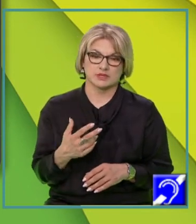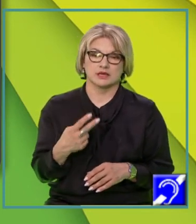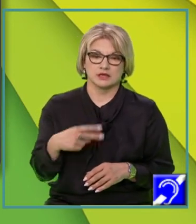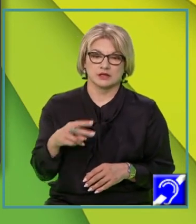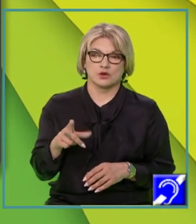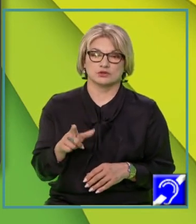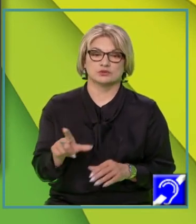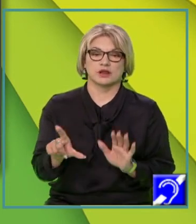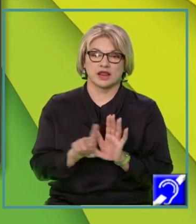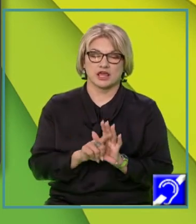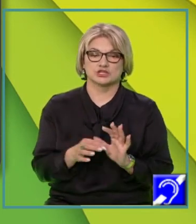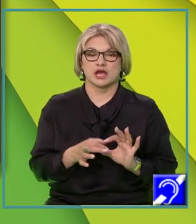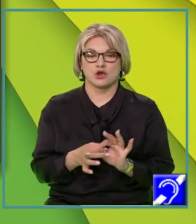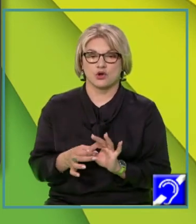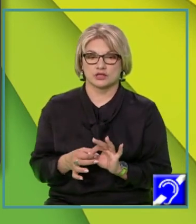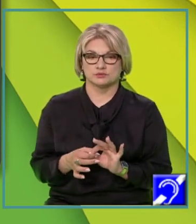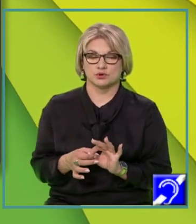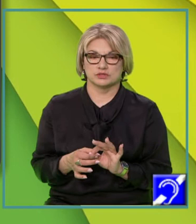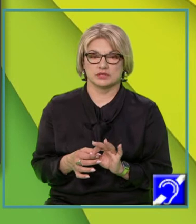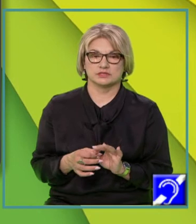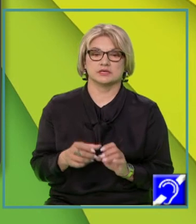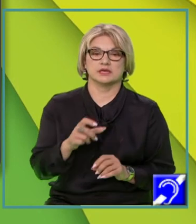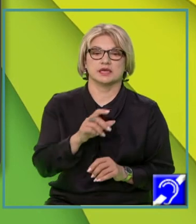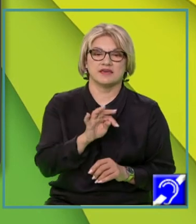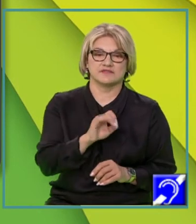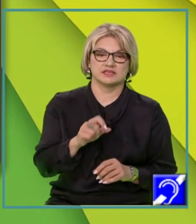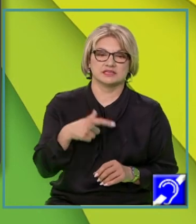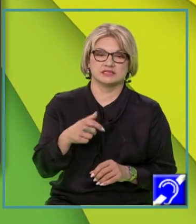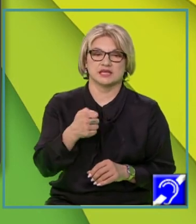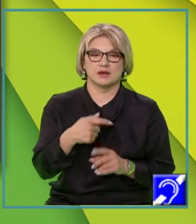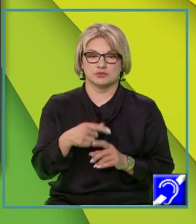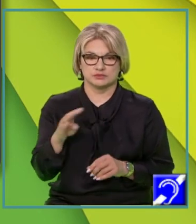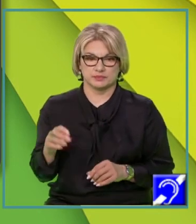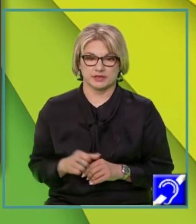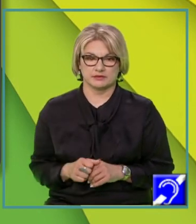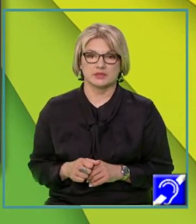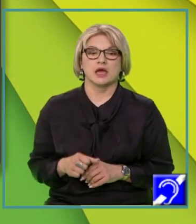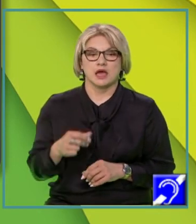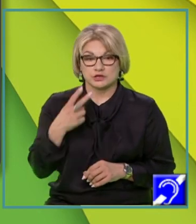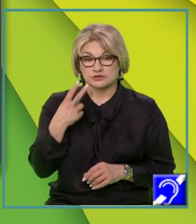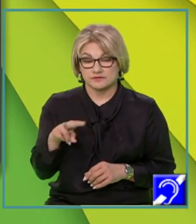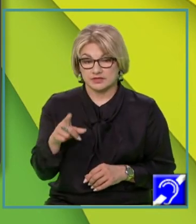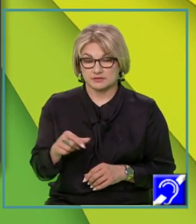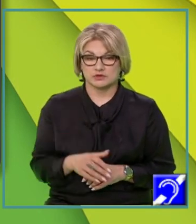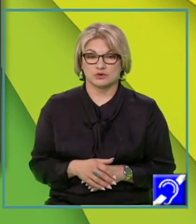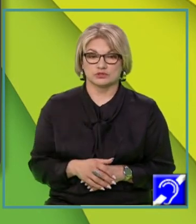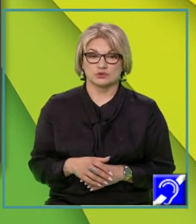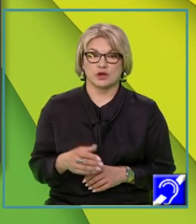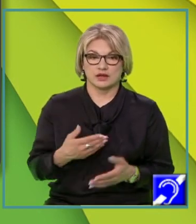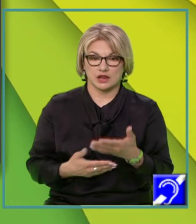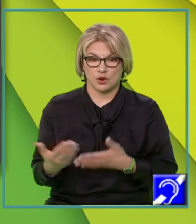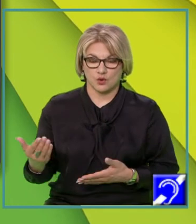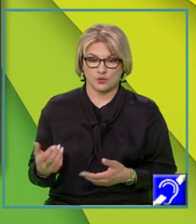legea de corespondență F de X egal cu AX plus B și voi înlocui aceste valori. și funcția va fi